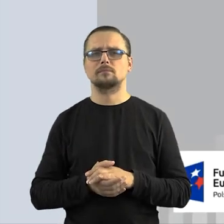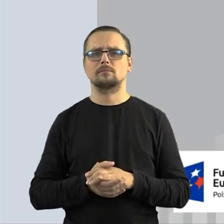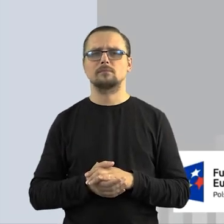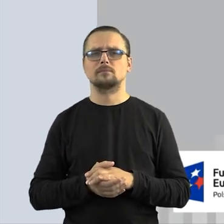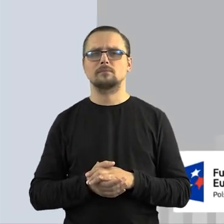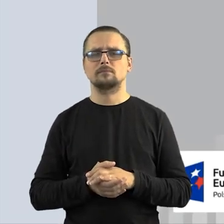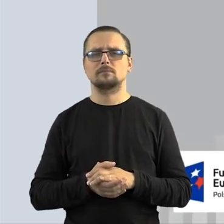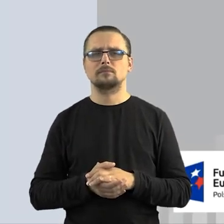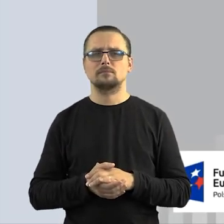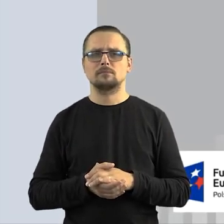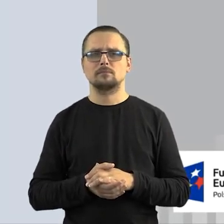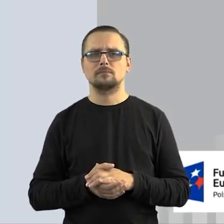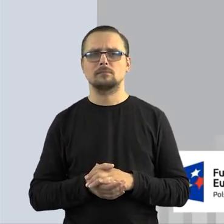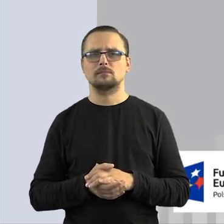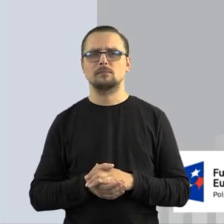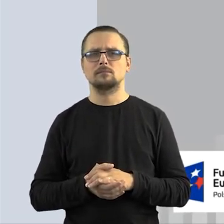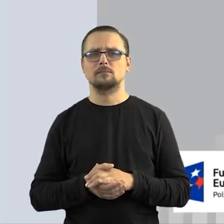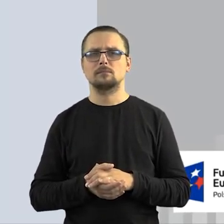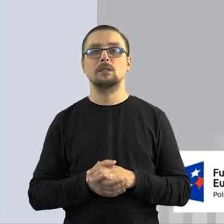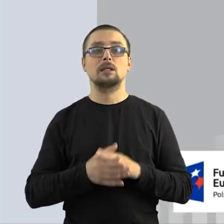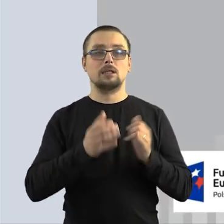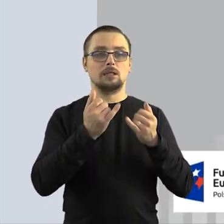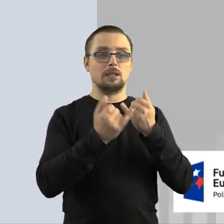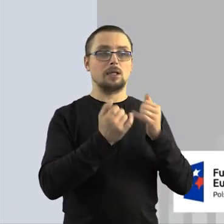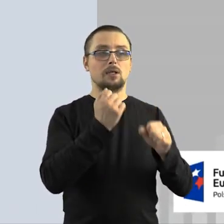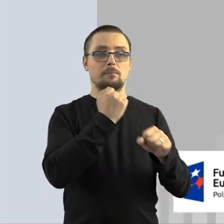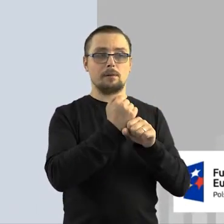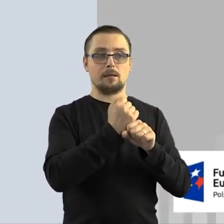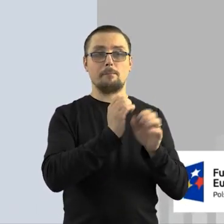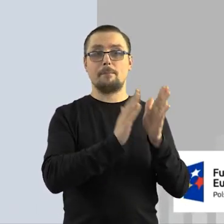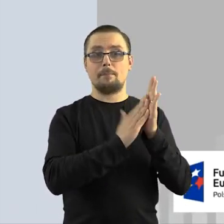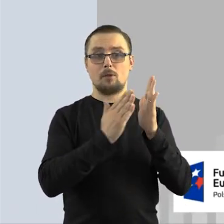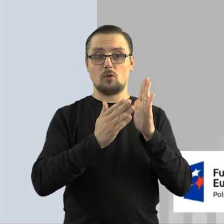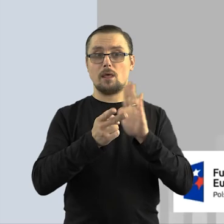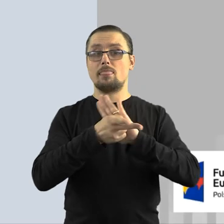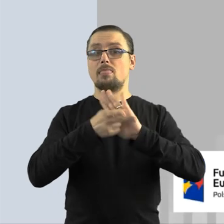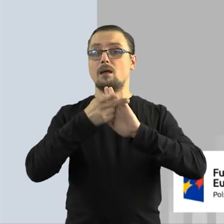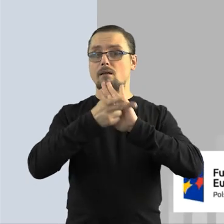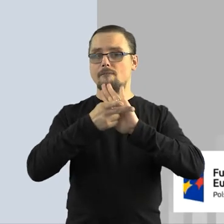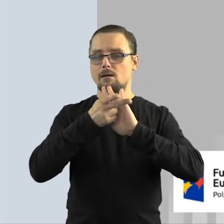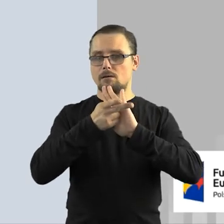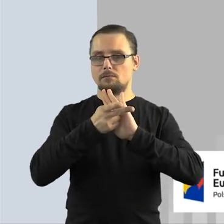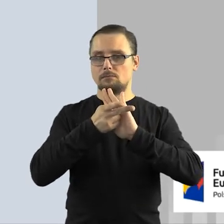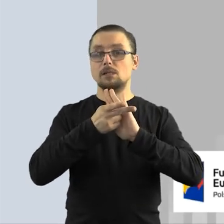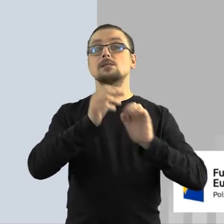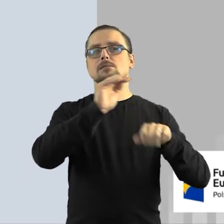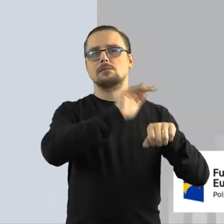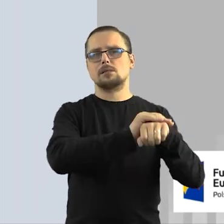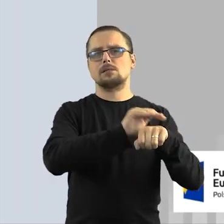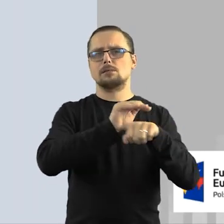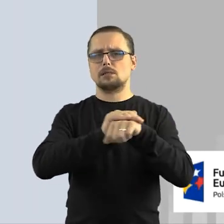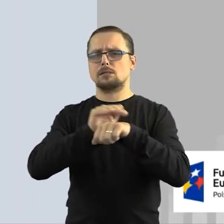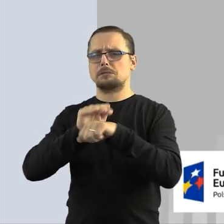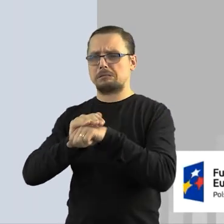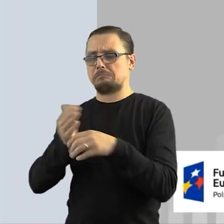udostępnia, ale jeśli to udostępniają, jeśli nagrywali, to pracownicy biblioteki